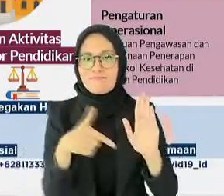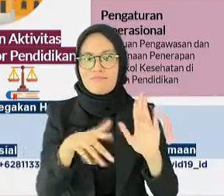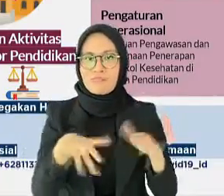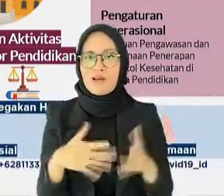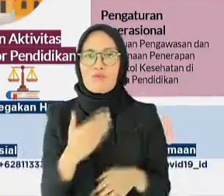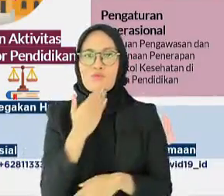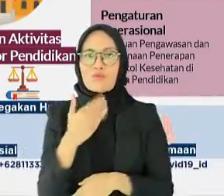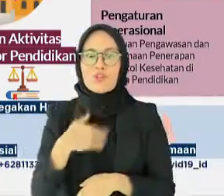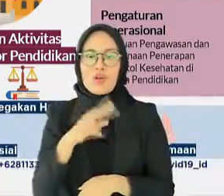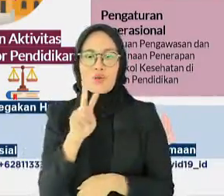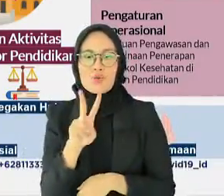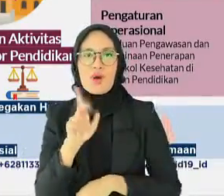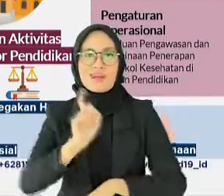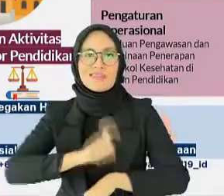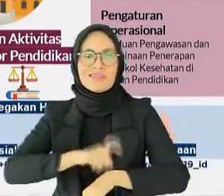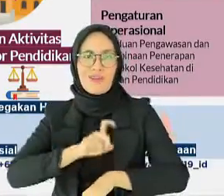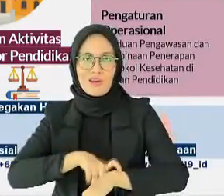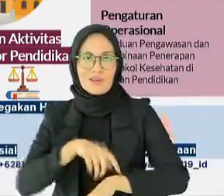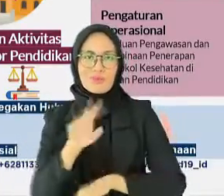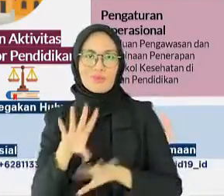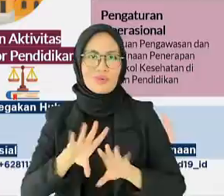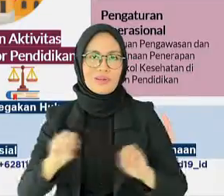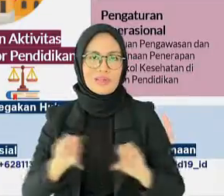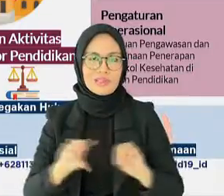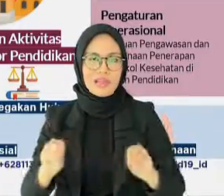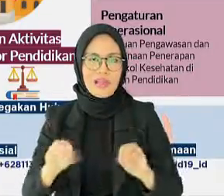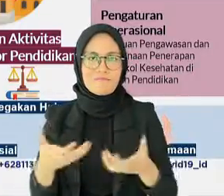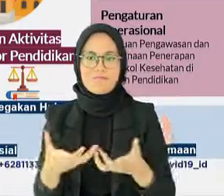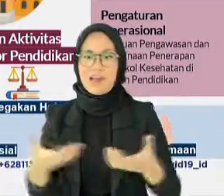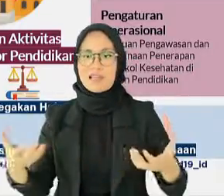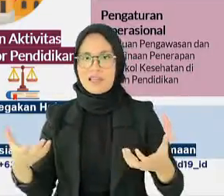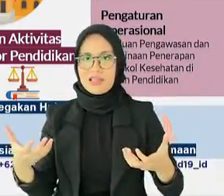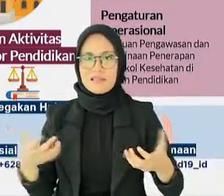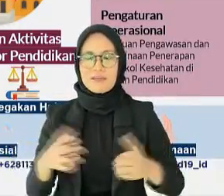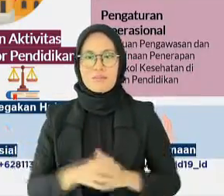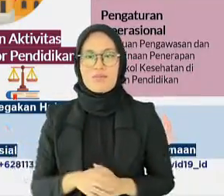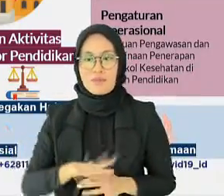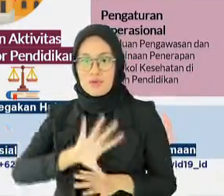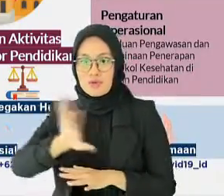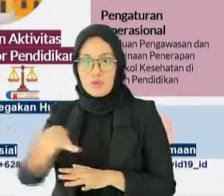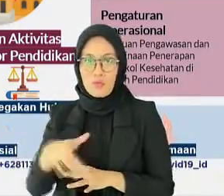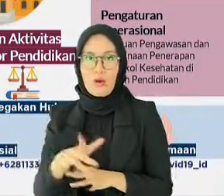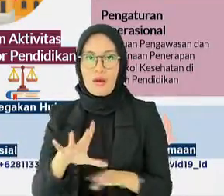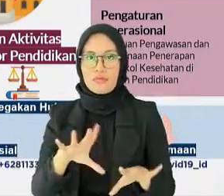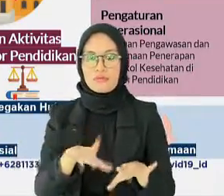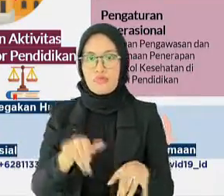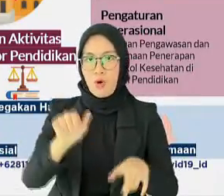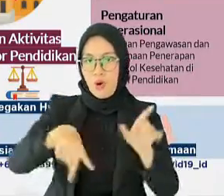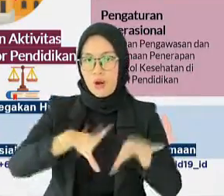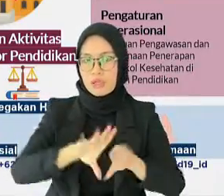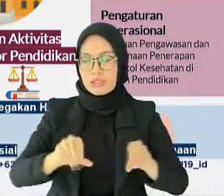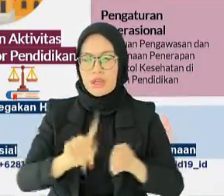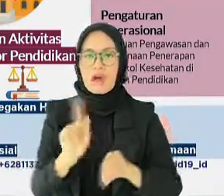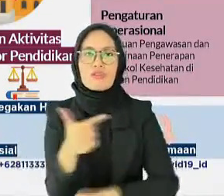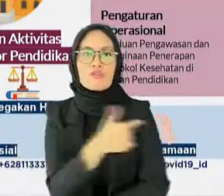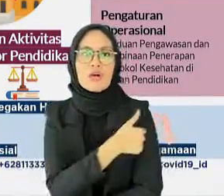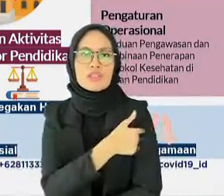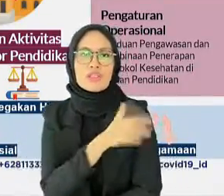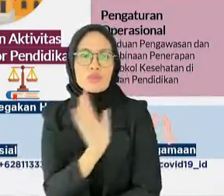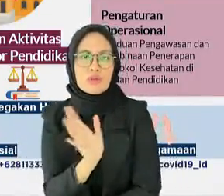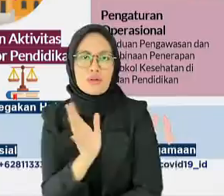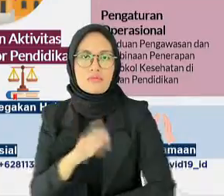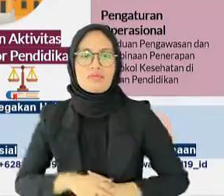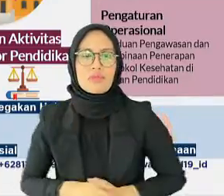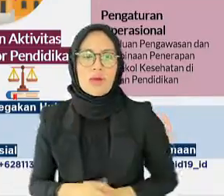50% karyawan telah divaksinasi dan memiliki IOMKI atau Ijin Operasional dan